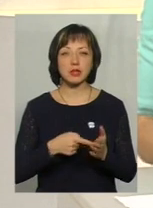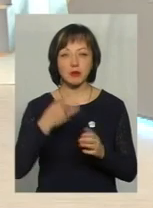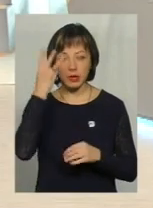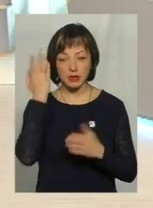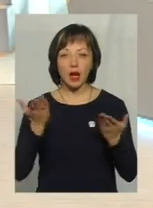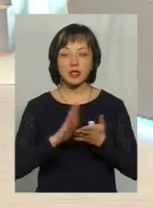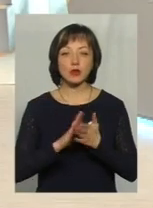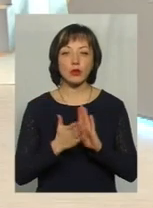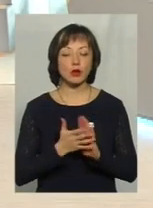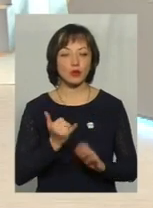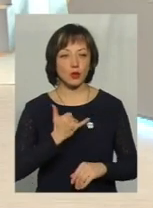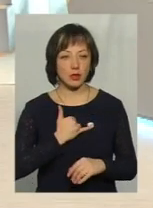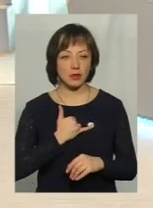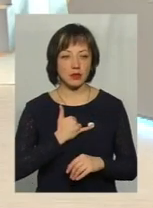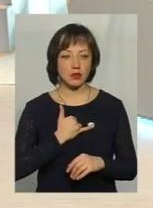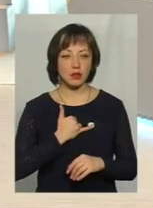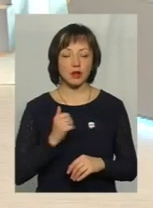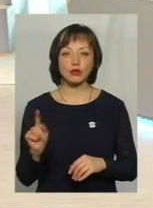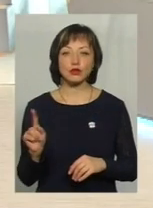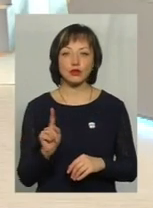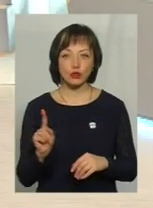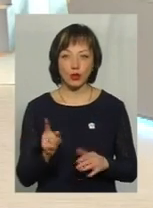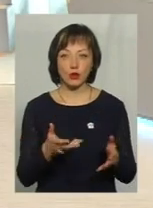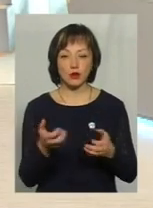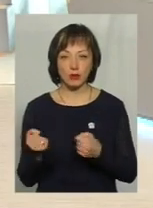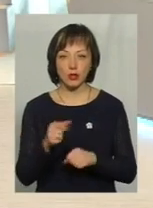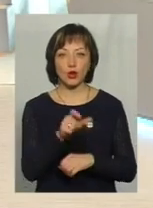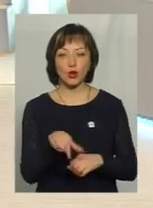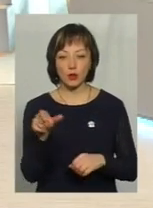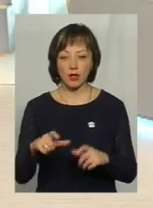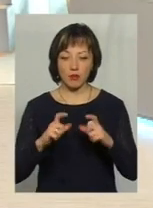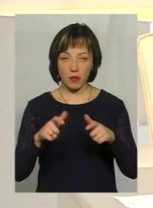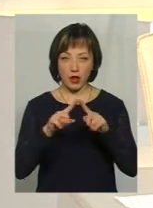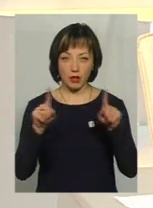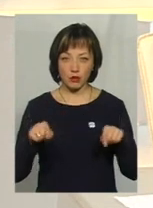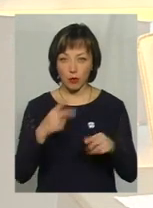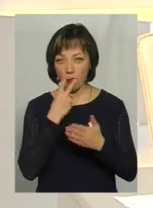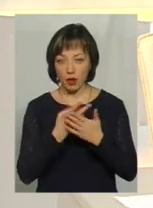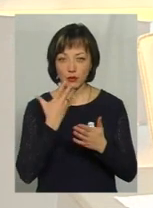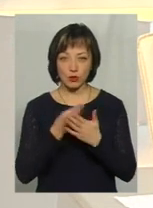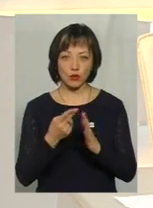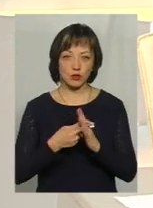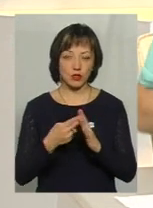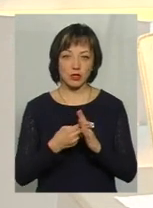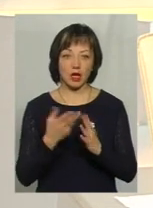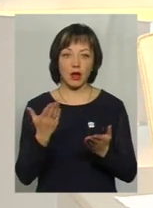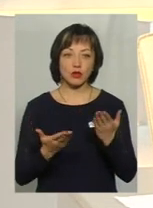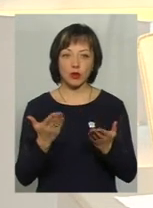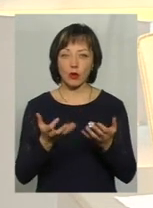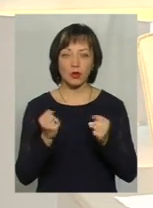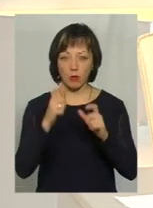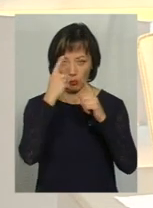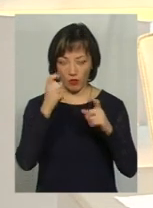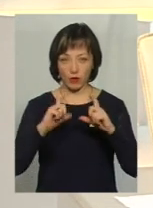Яка ситуація в нас і що отримають люди в платіжках? Вони побачать свої субсидії, навіть якщо не